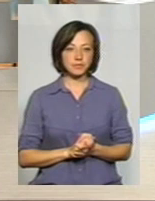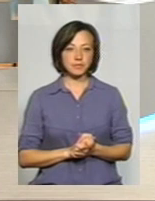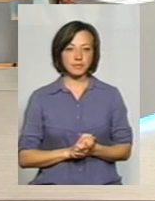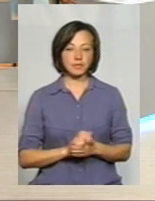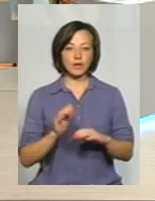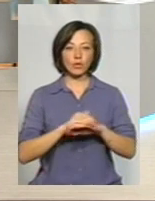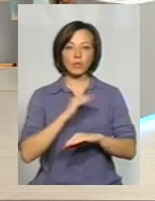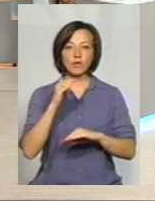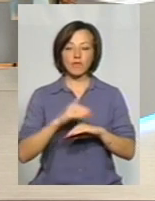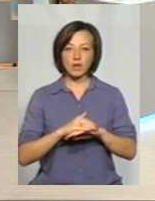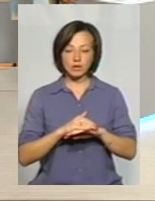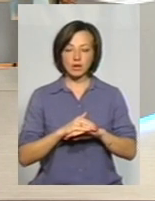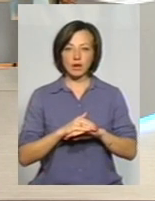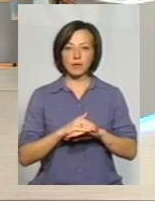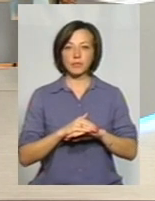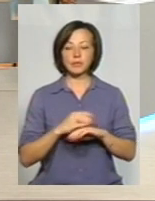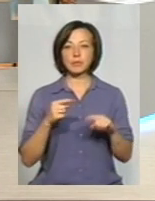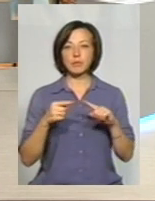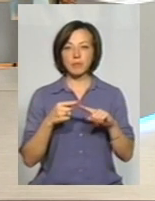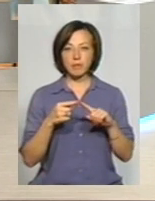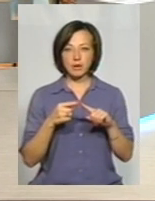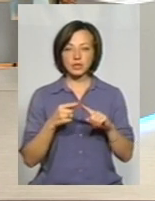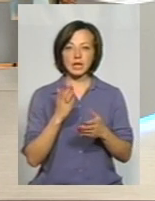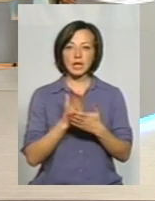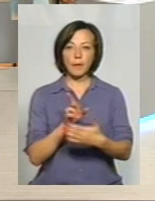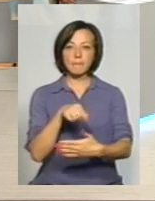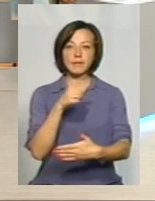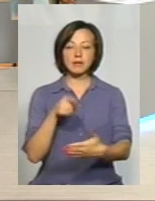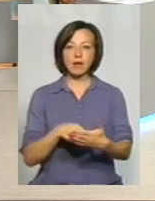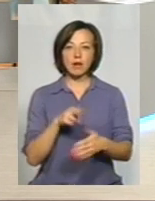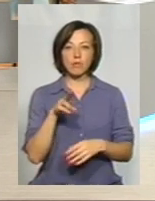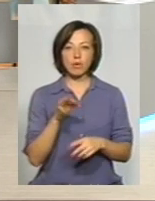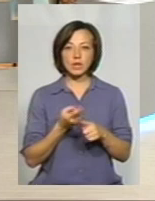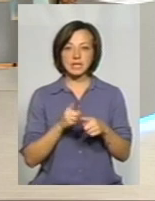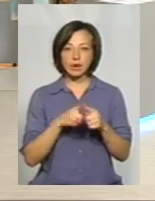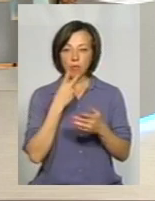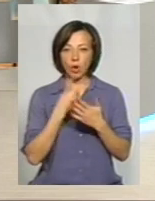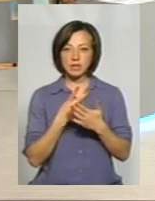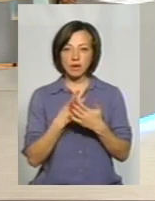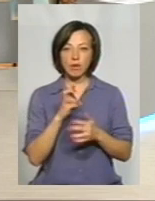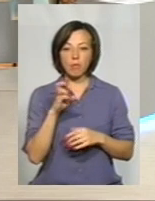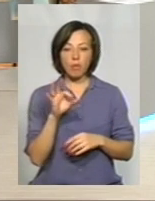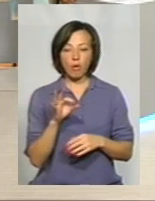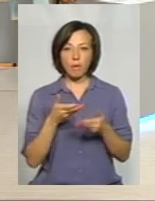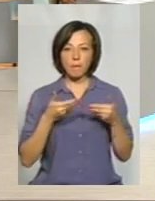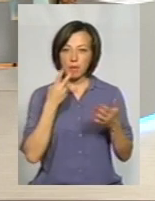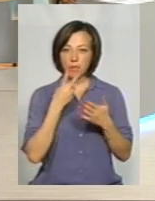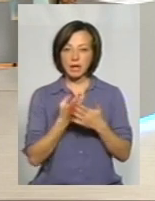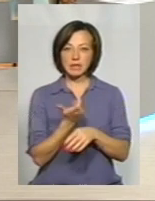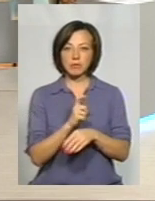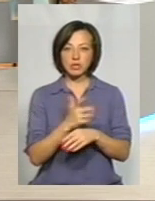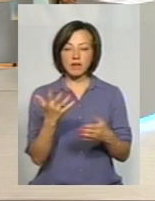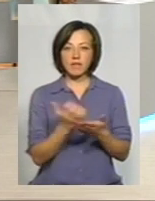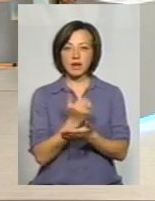доброго вечора, по-перше. Є питання по цих показниках, оскільки ми бачимо, що найбільше виграє